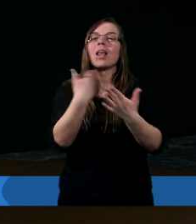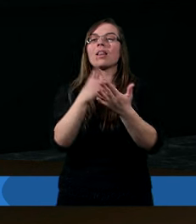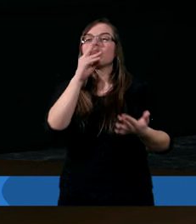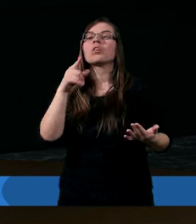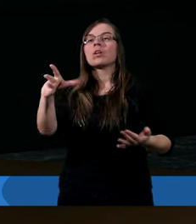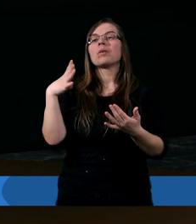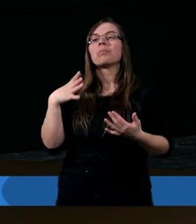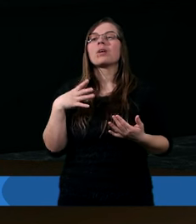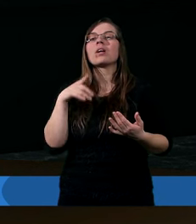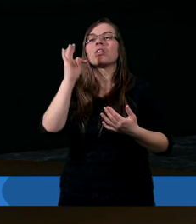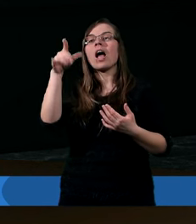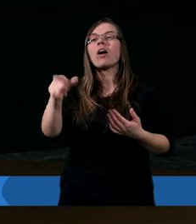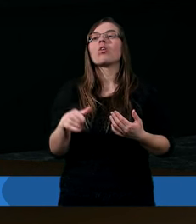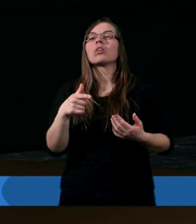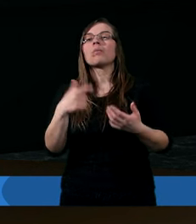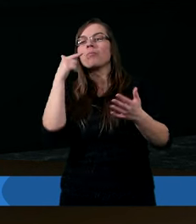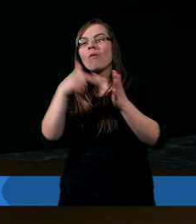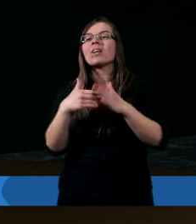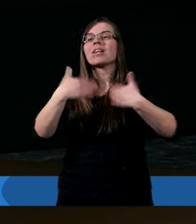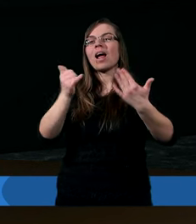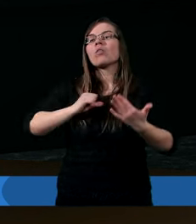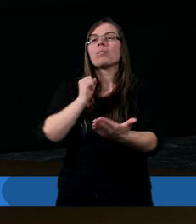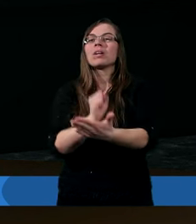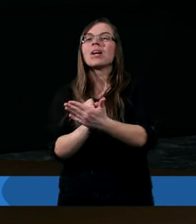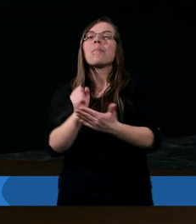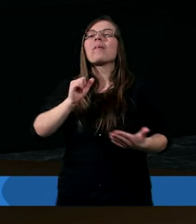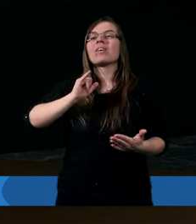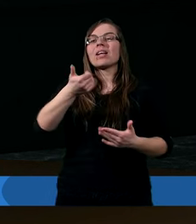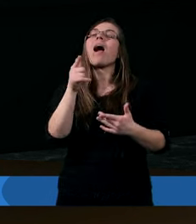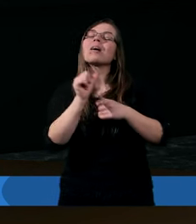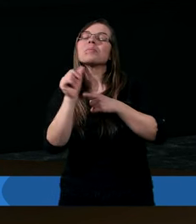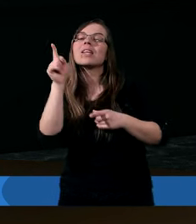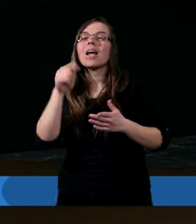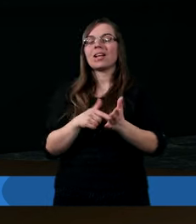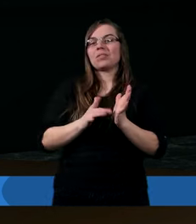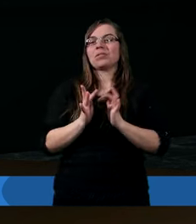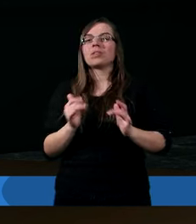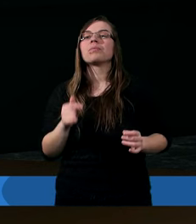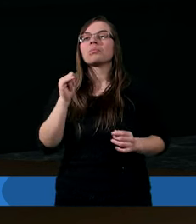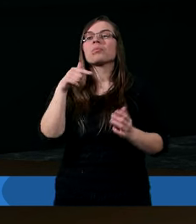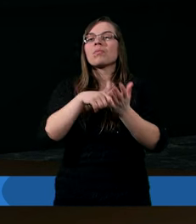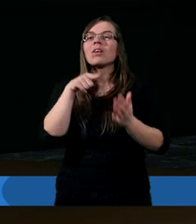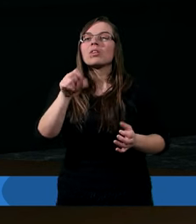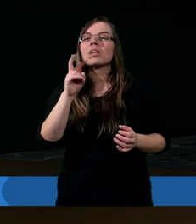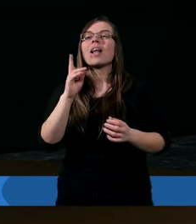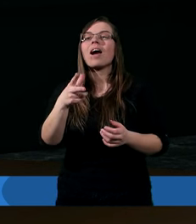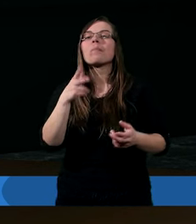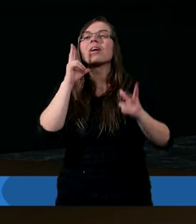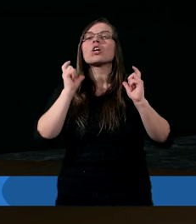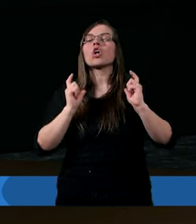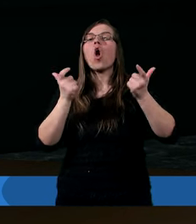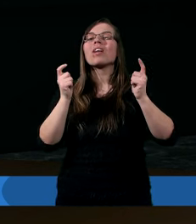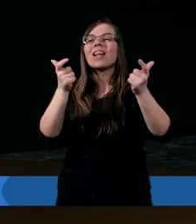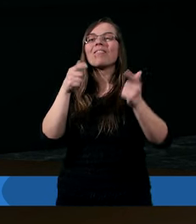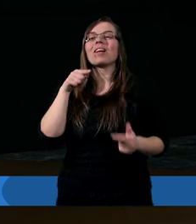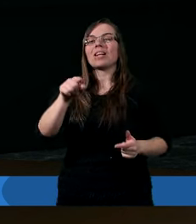jeżeli ktoś we mnie wierzy, to powinien zdawać sobie sprawę z tego, kim jest. To jest jakby konsekwencja